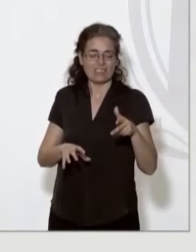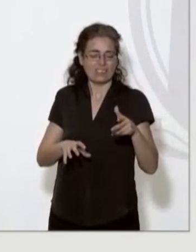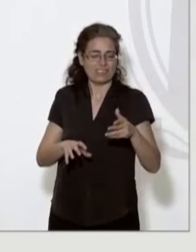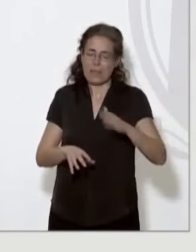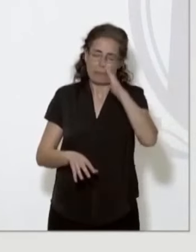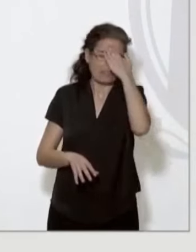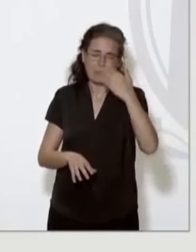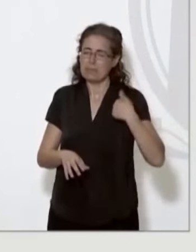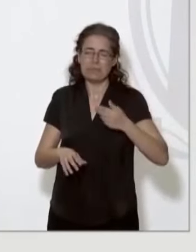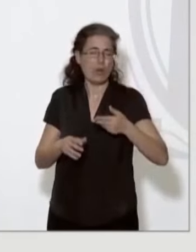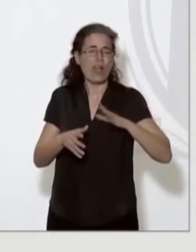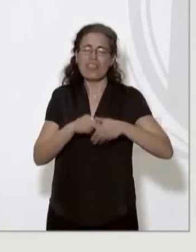democràcia i dels propis drets humans.